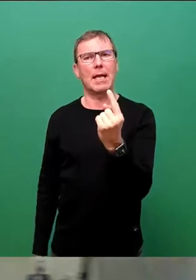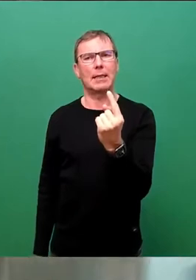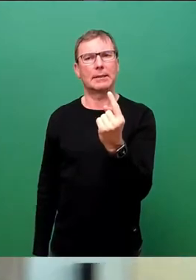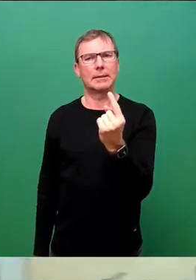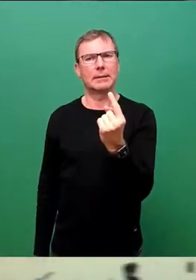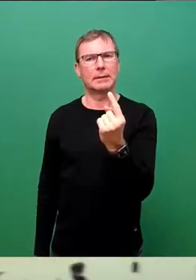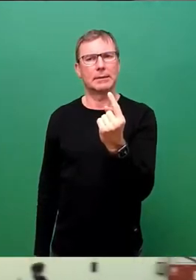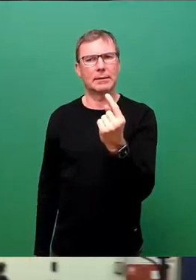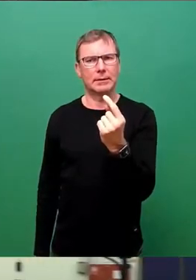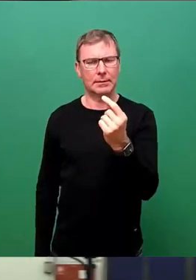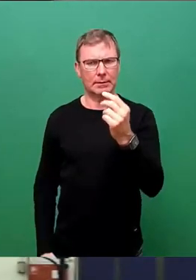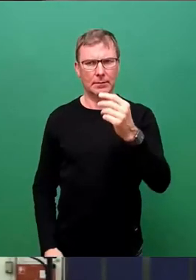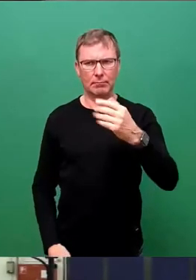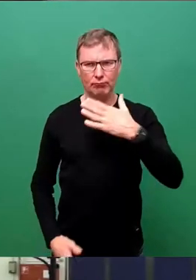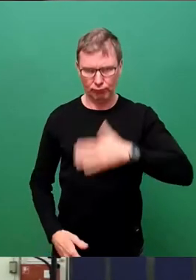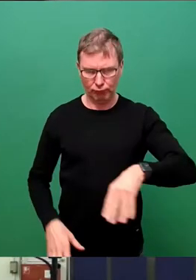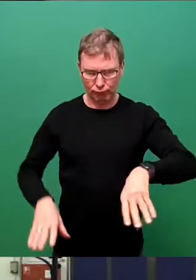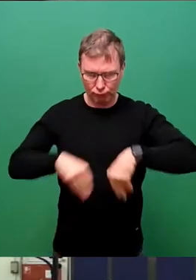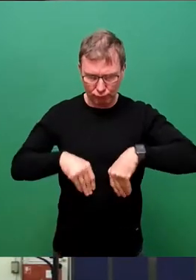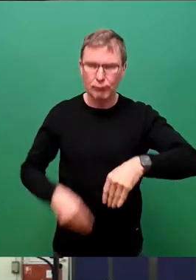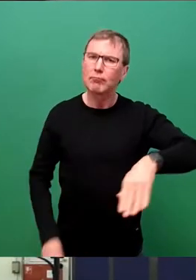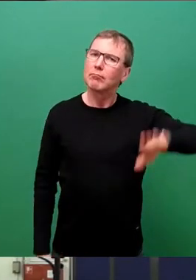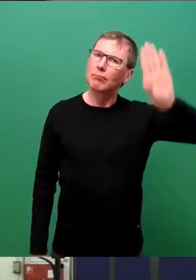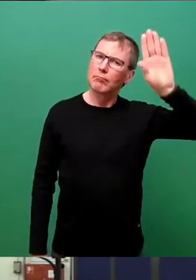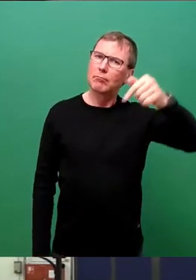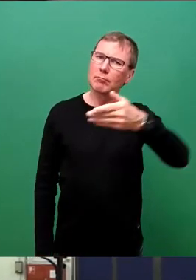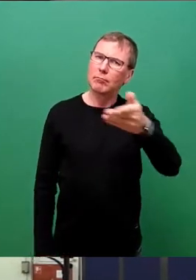1 zustimmen möchte, den bitte ich jetzt um das Stimmzeichen.